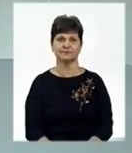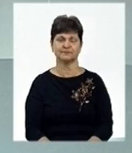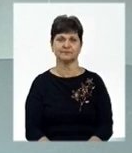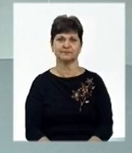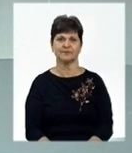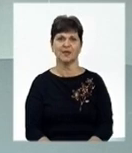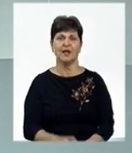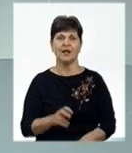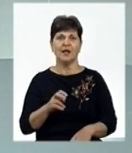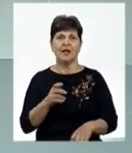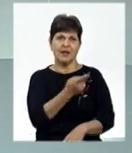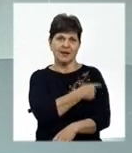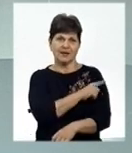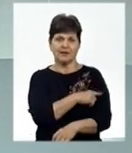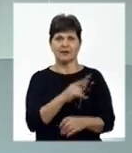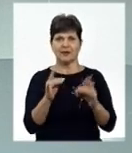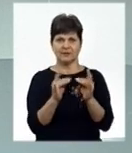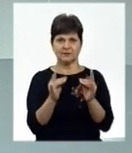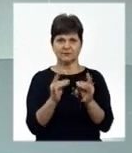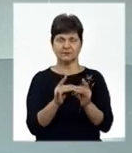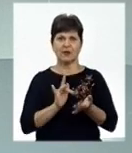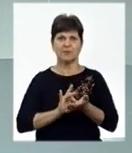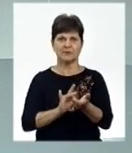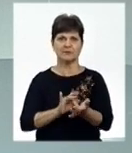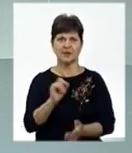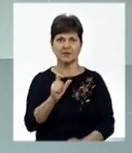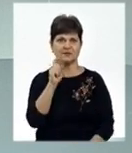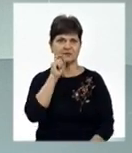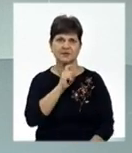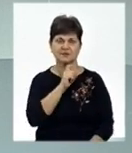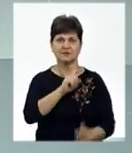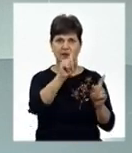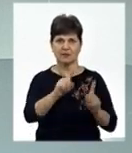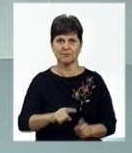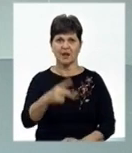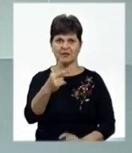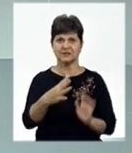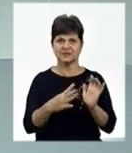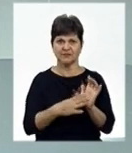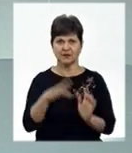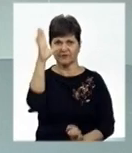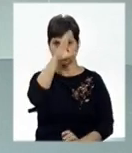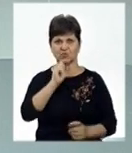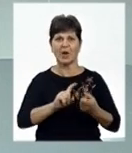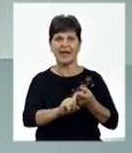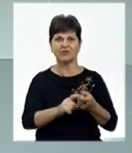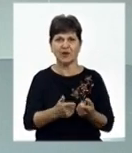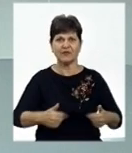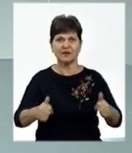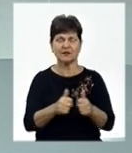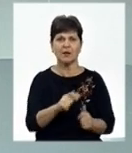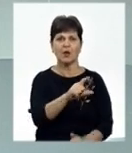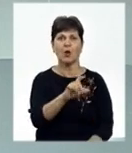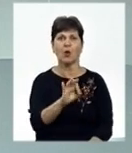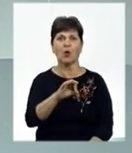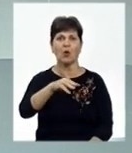Лікарняним ліжком завершилась мандрівка дітей із Вінниччини до Карпат. Ночі 29 травня до інфекційного відділення Хотинської